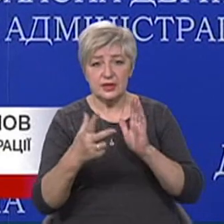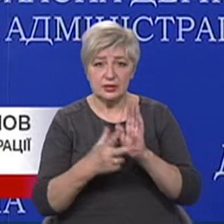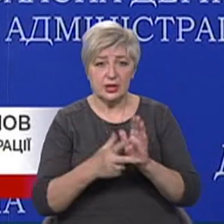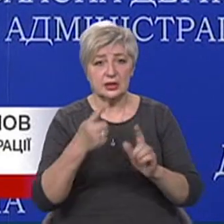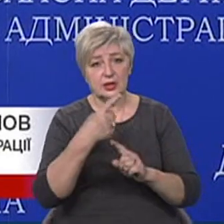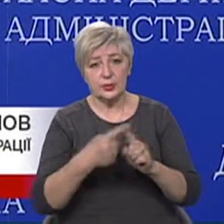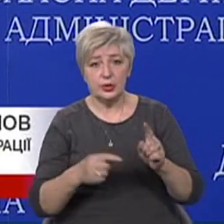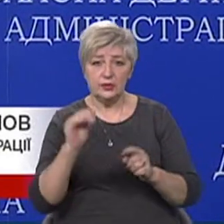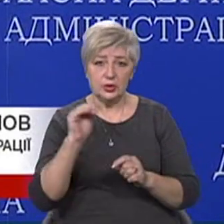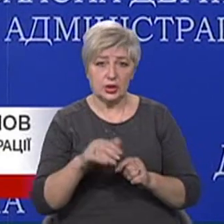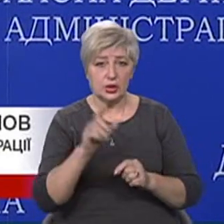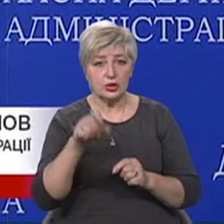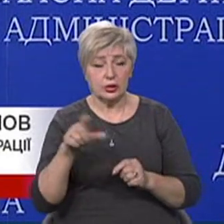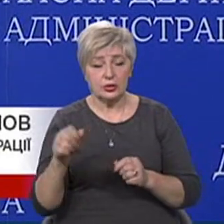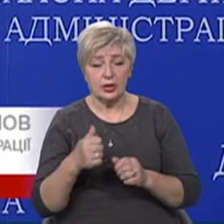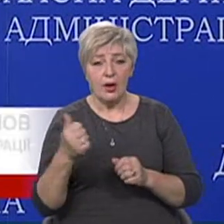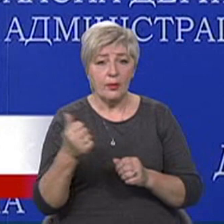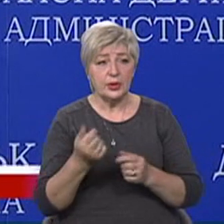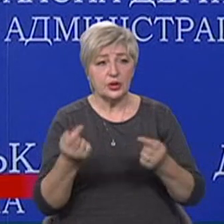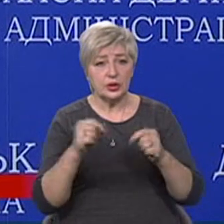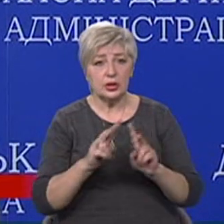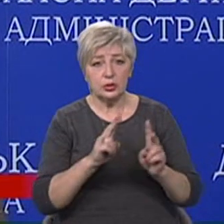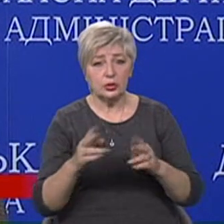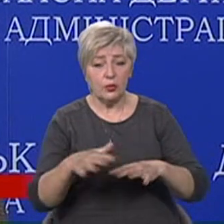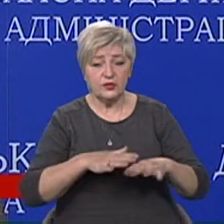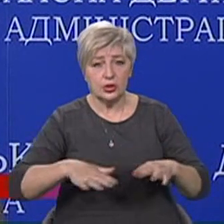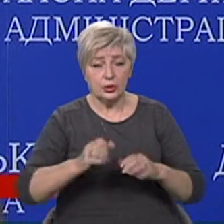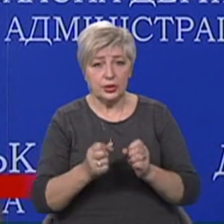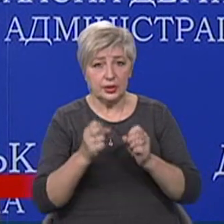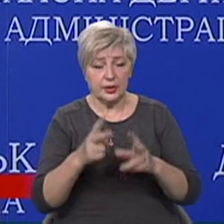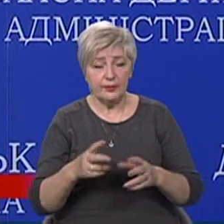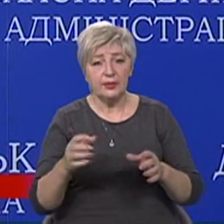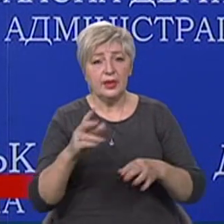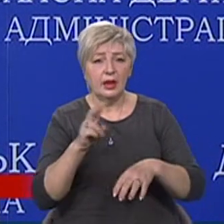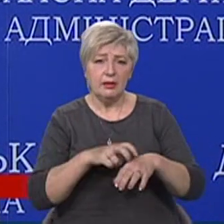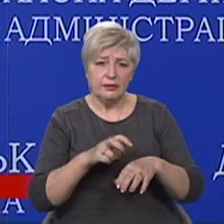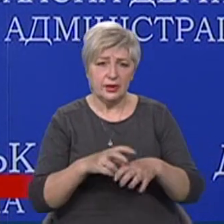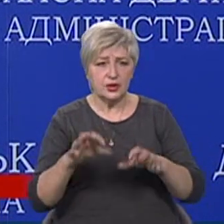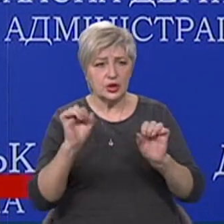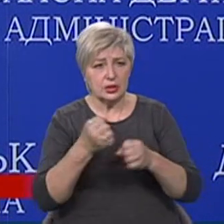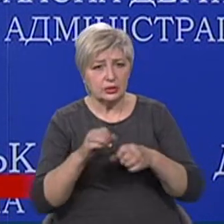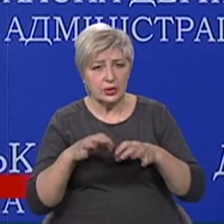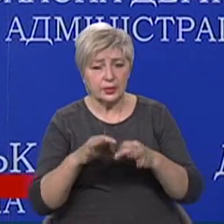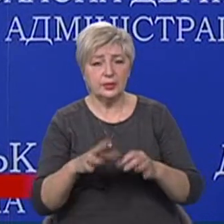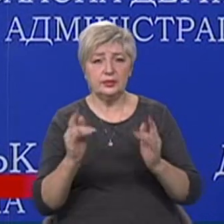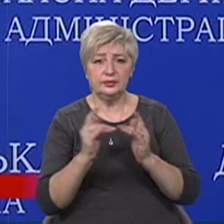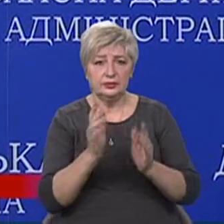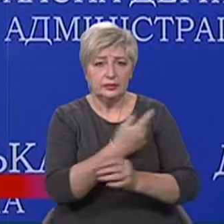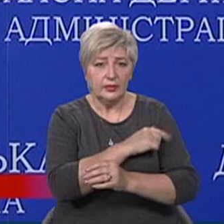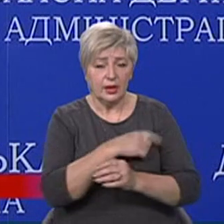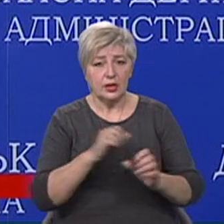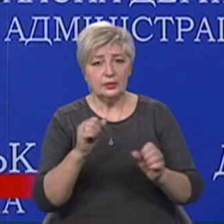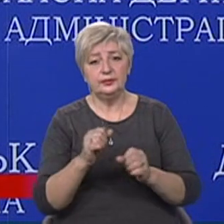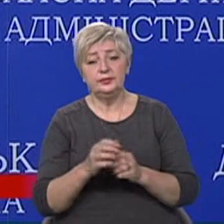людей. Найперше тих, хто в зоні ризику. Це медики мобільних бригад імунізації, ковідних госпітальних баз, швидкої